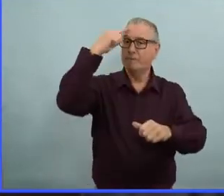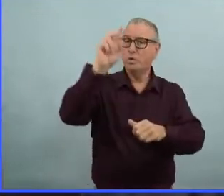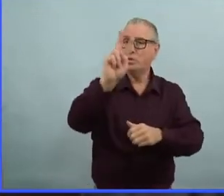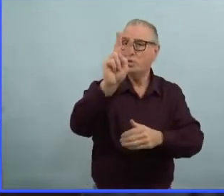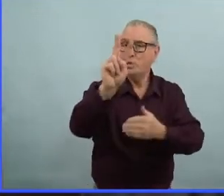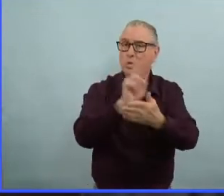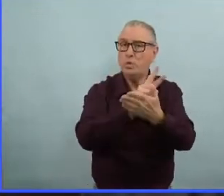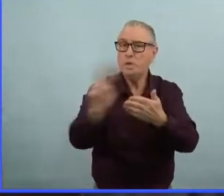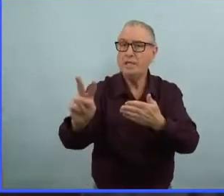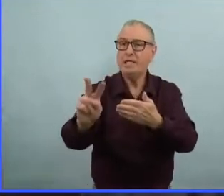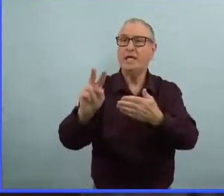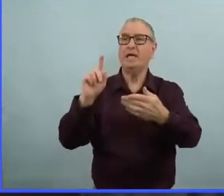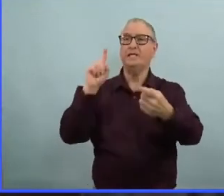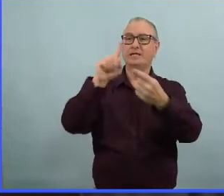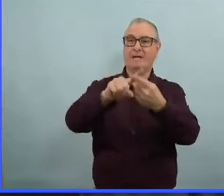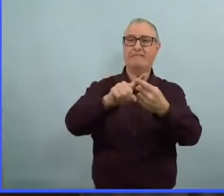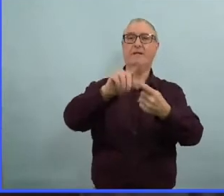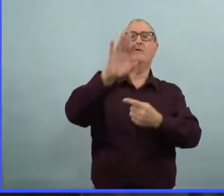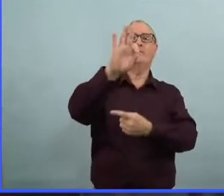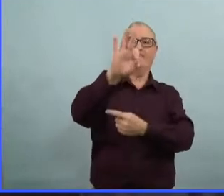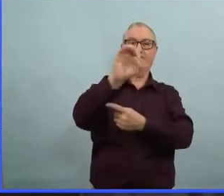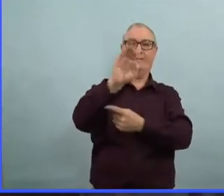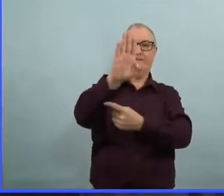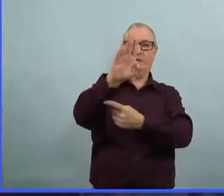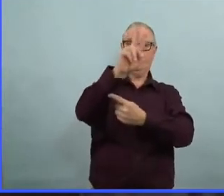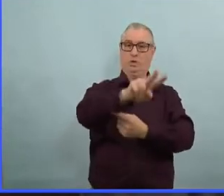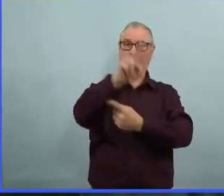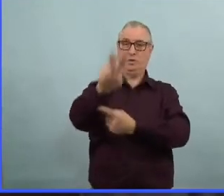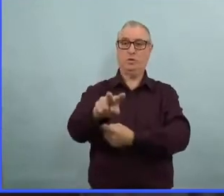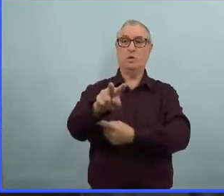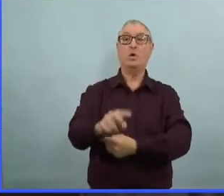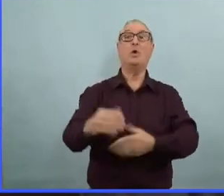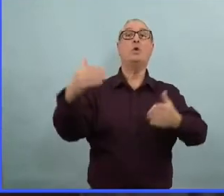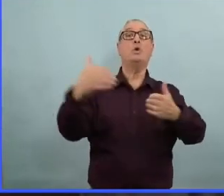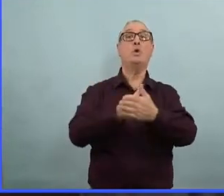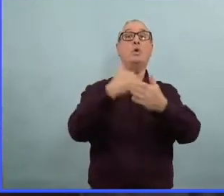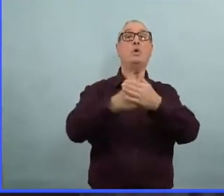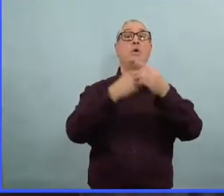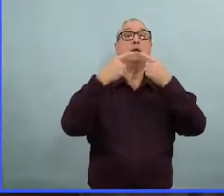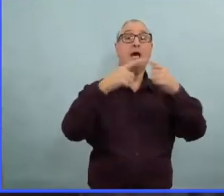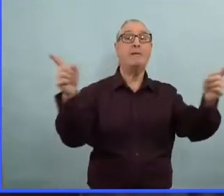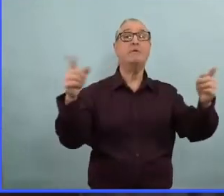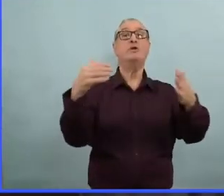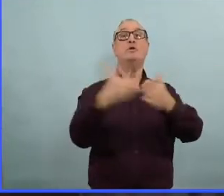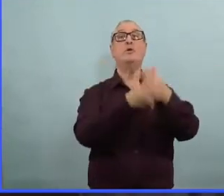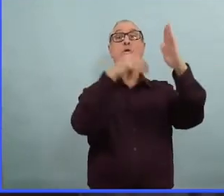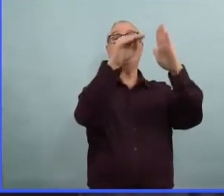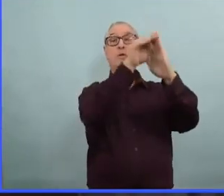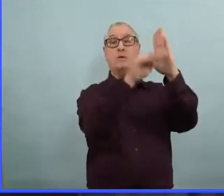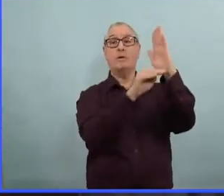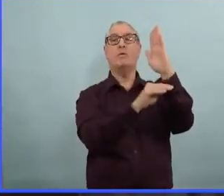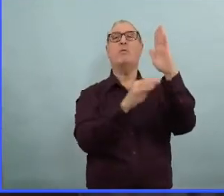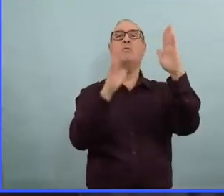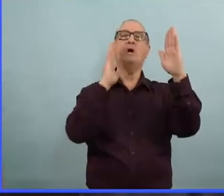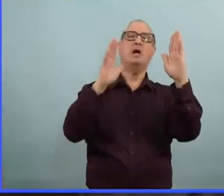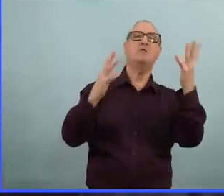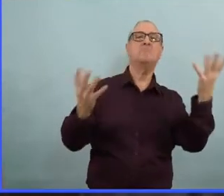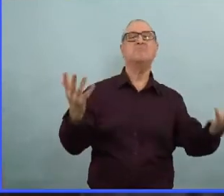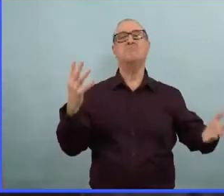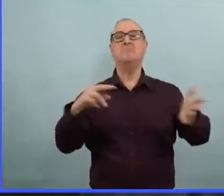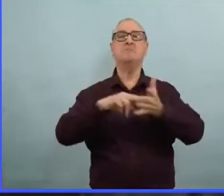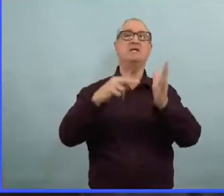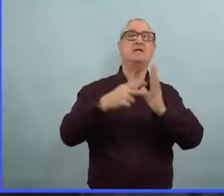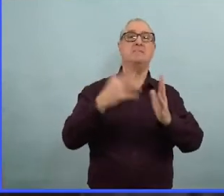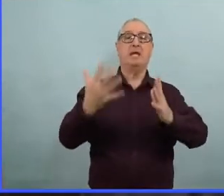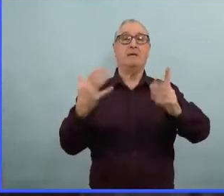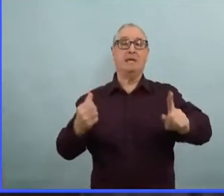février. Il y aura des nouvelles mesures qui vont inclure des changements aux limites de rassemblements dans les